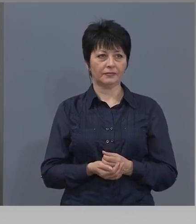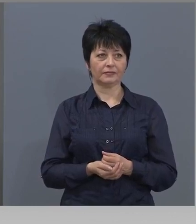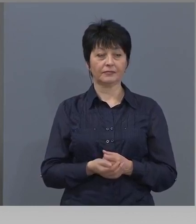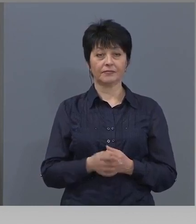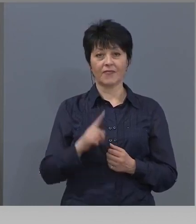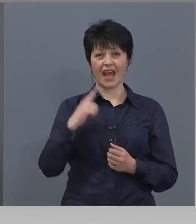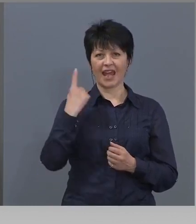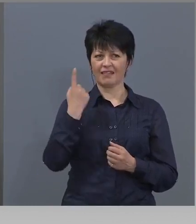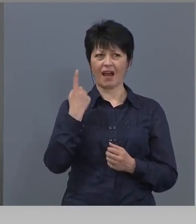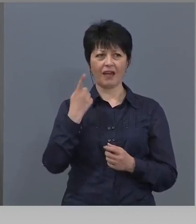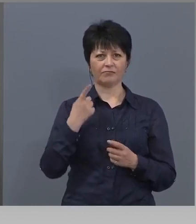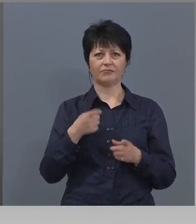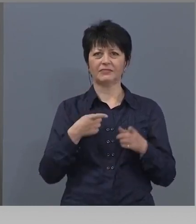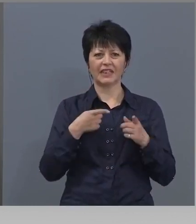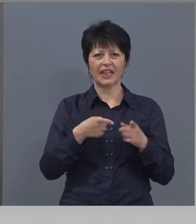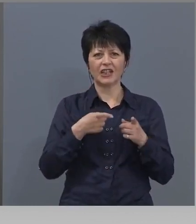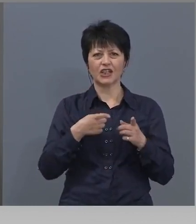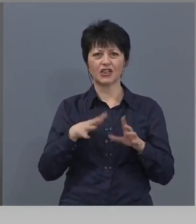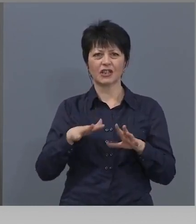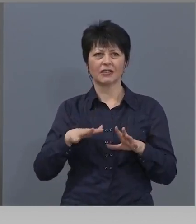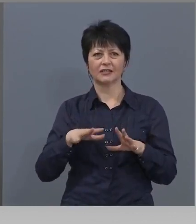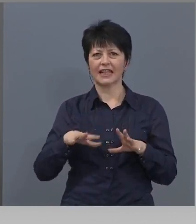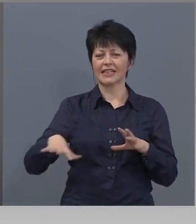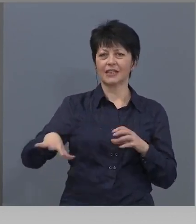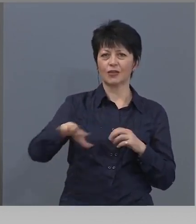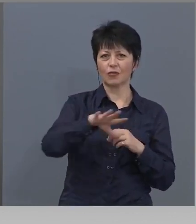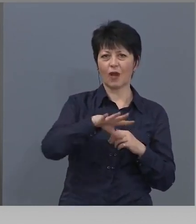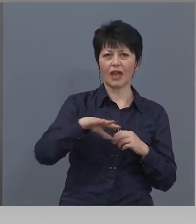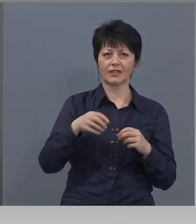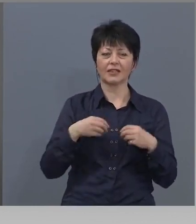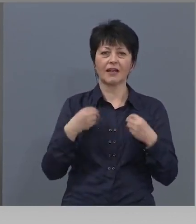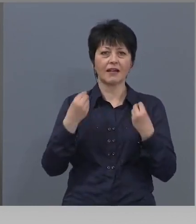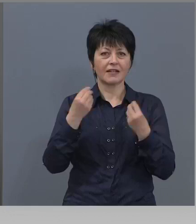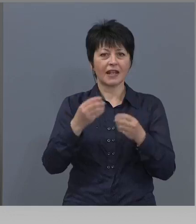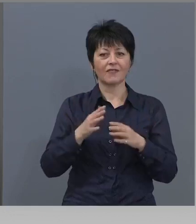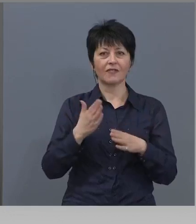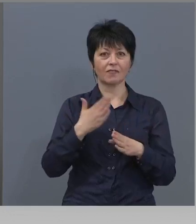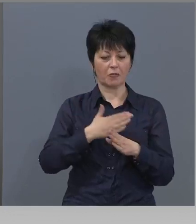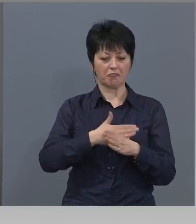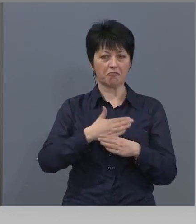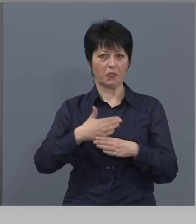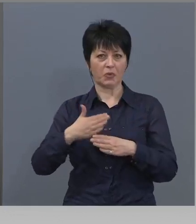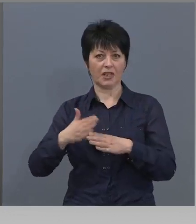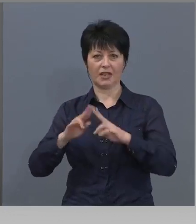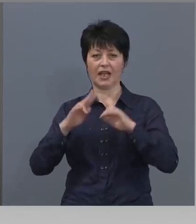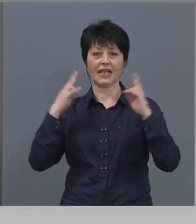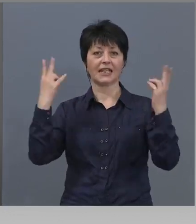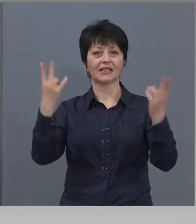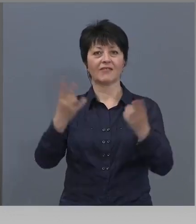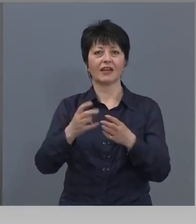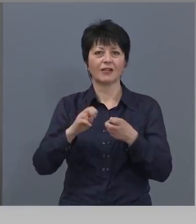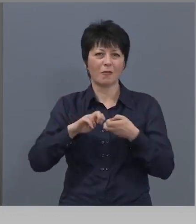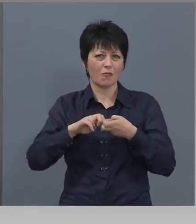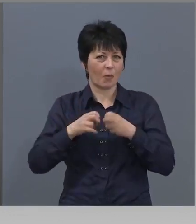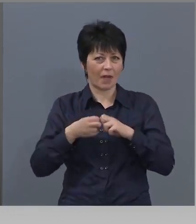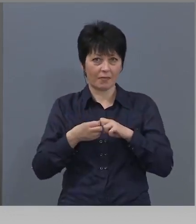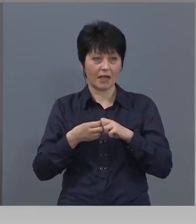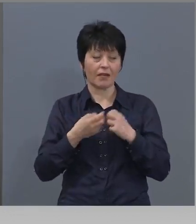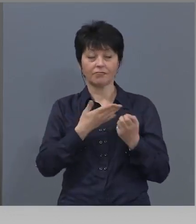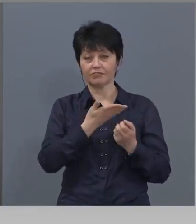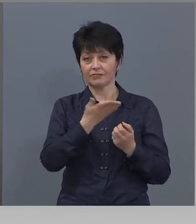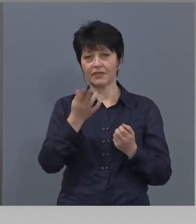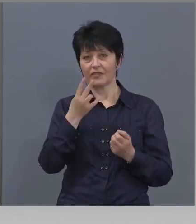една критична ситуация винаги създава в подредения свят проблем. Вие видяхте,